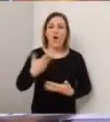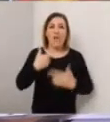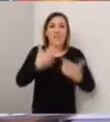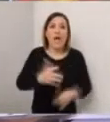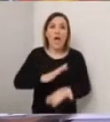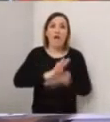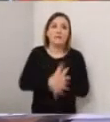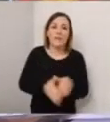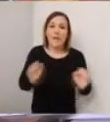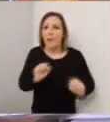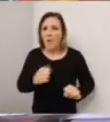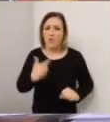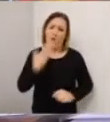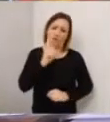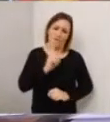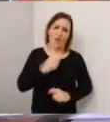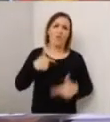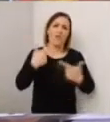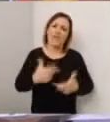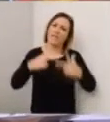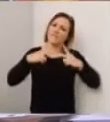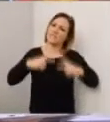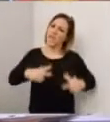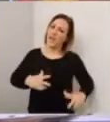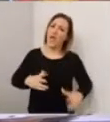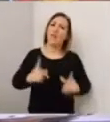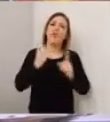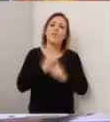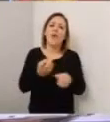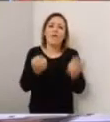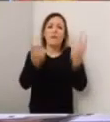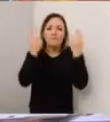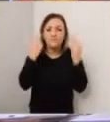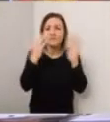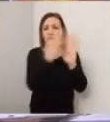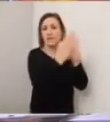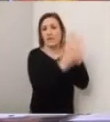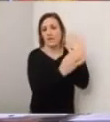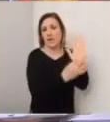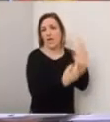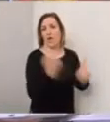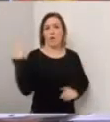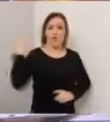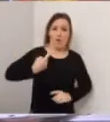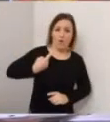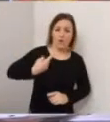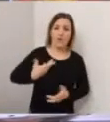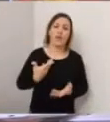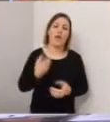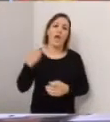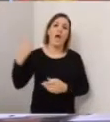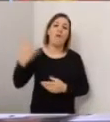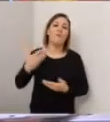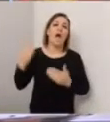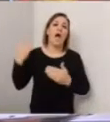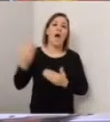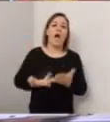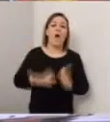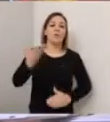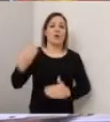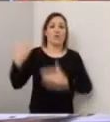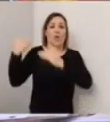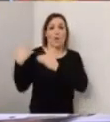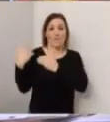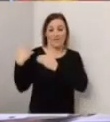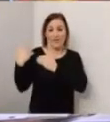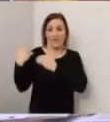voglio fare paura a nessuno, noi dobbiamo stare sereni e dobbiamo rispettare le regole che ci vengono imposte dalle autorità competenti,